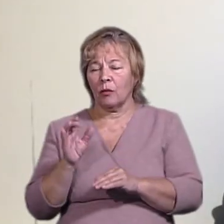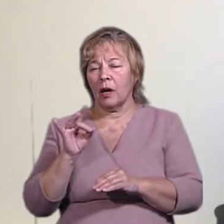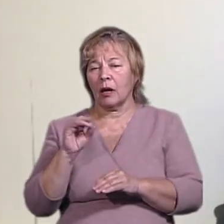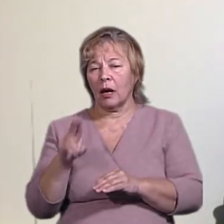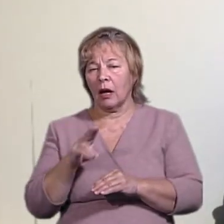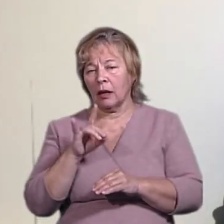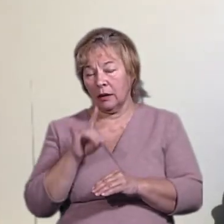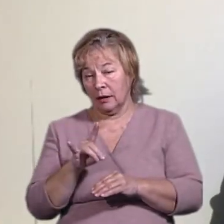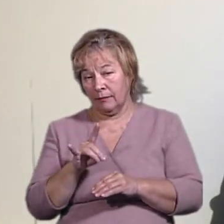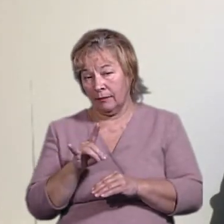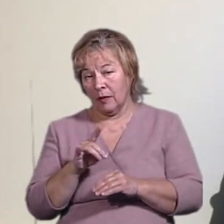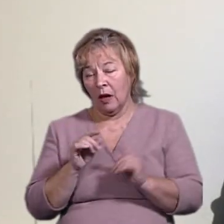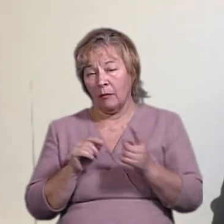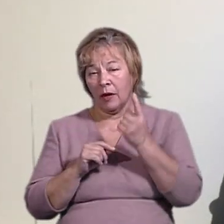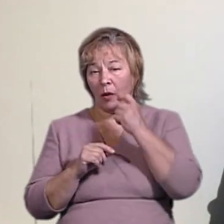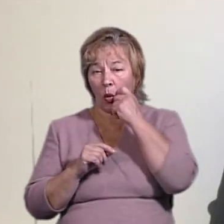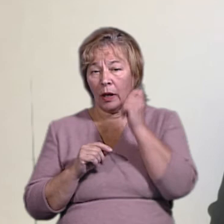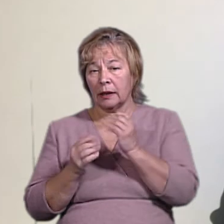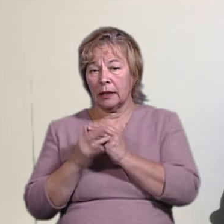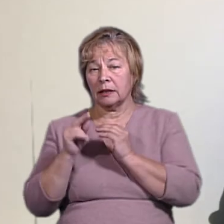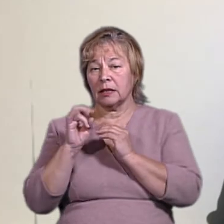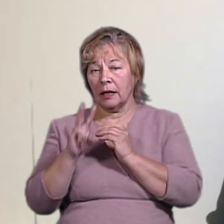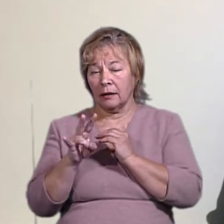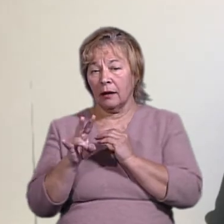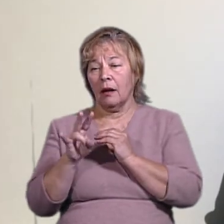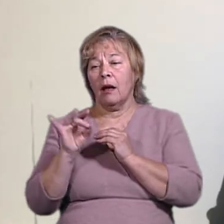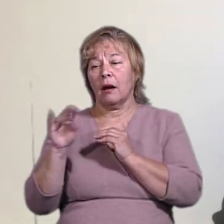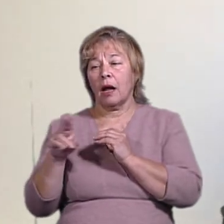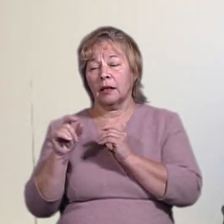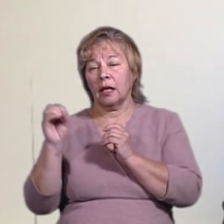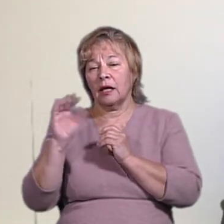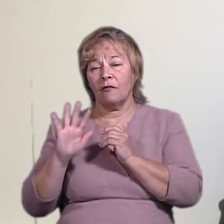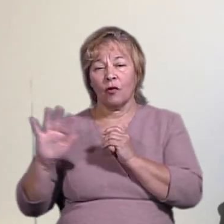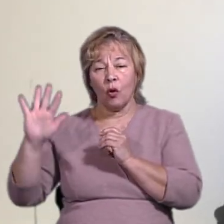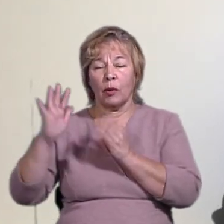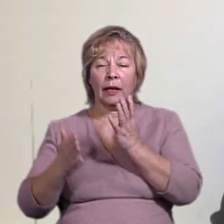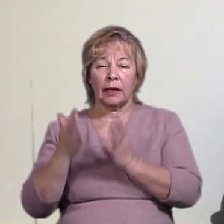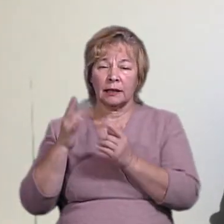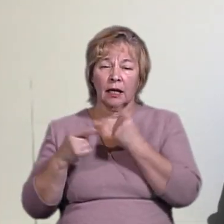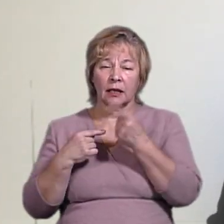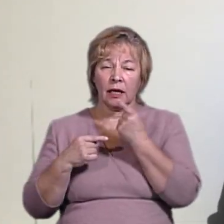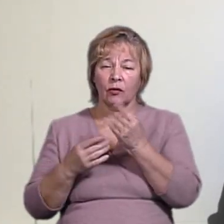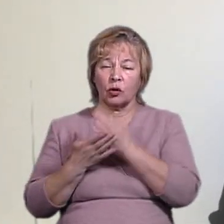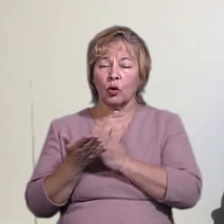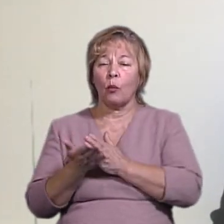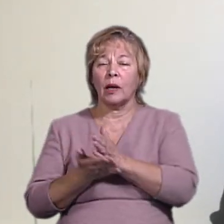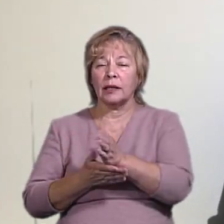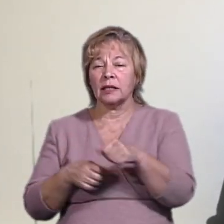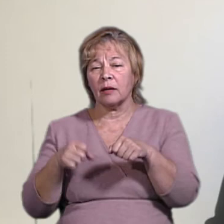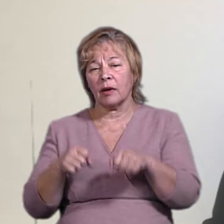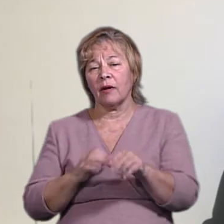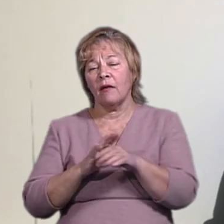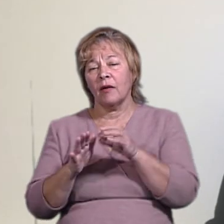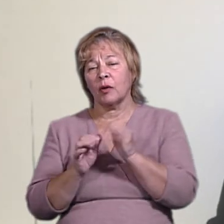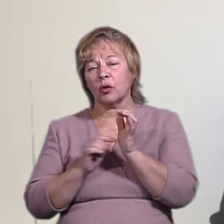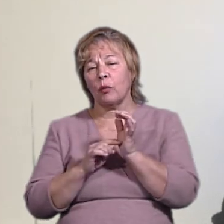Ну, перше, Україна є членом Ради Європи. І очевидно, що якщо мова йде про політичні права, виборчі